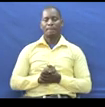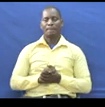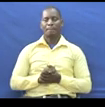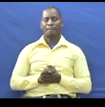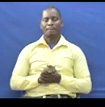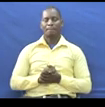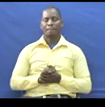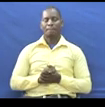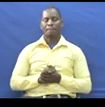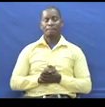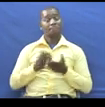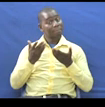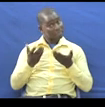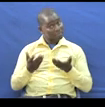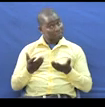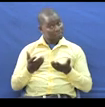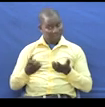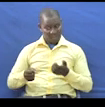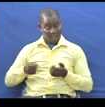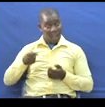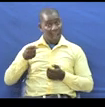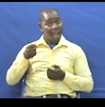Hatua Zatafsili